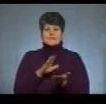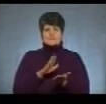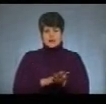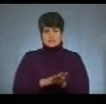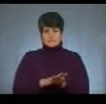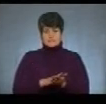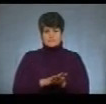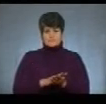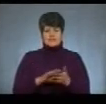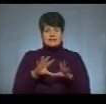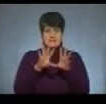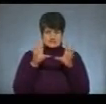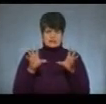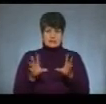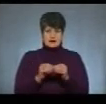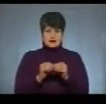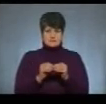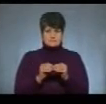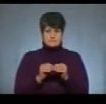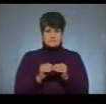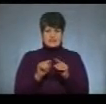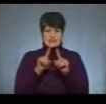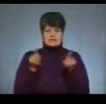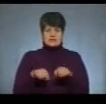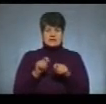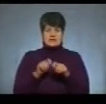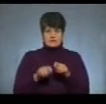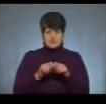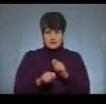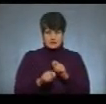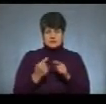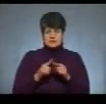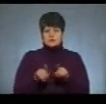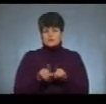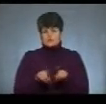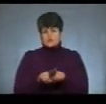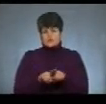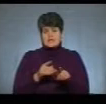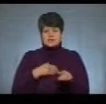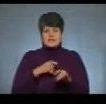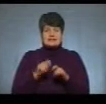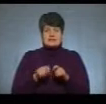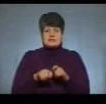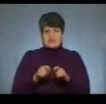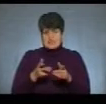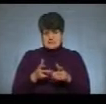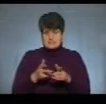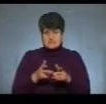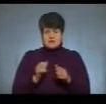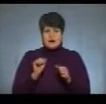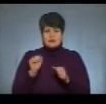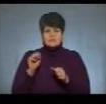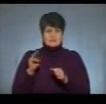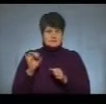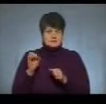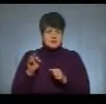сертифікацію. Це щось подібне нашій атестації, наскільки я зрозуміла. Це